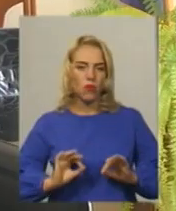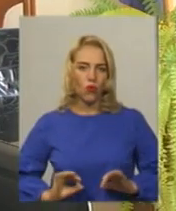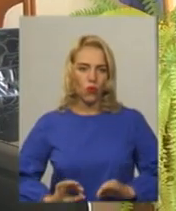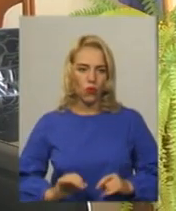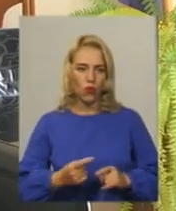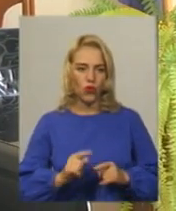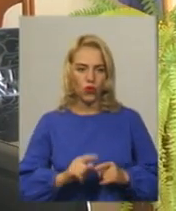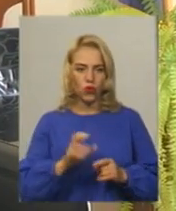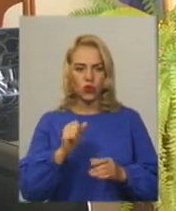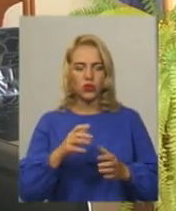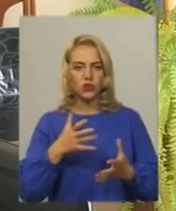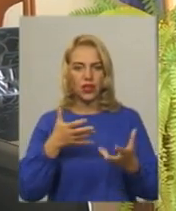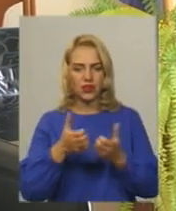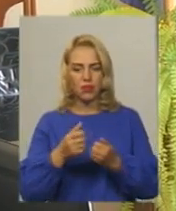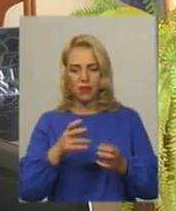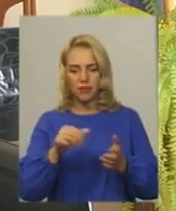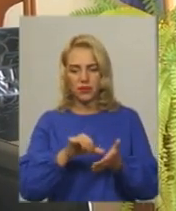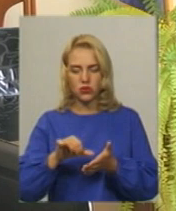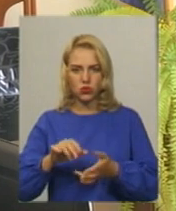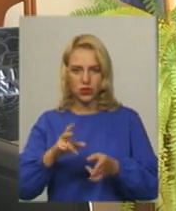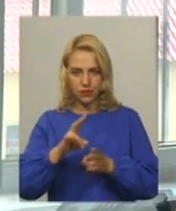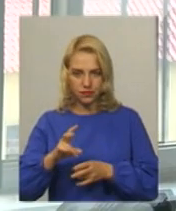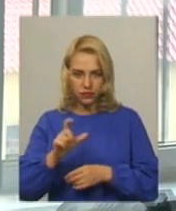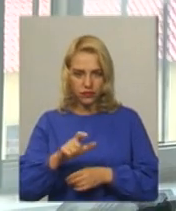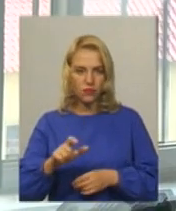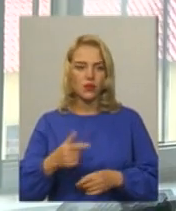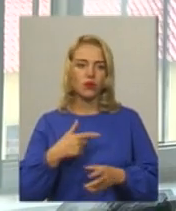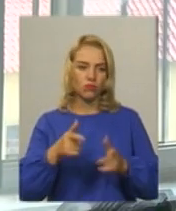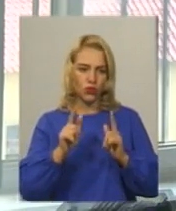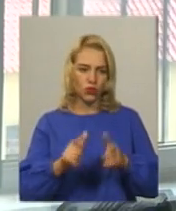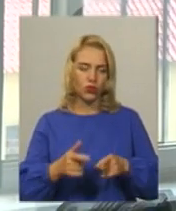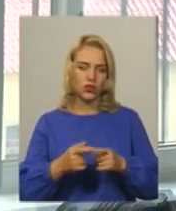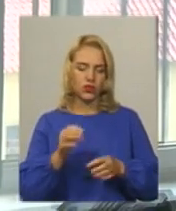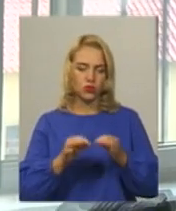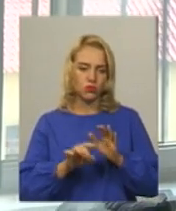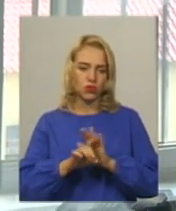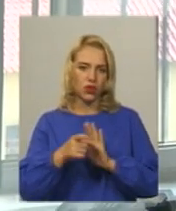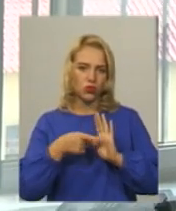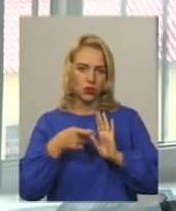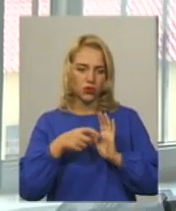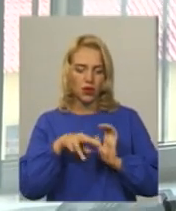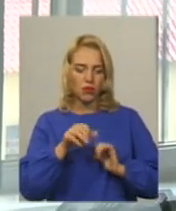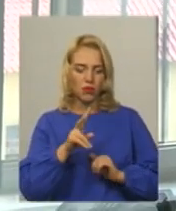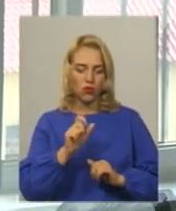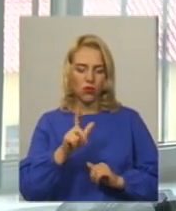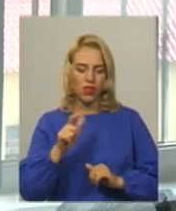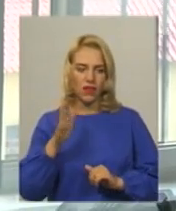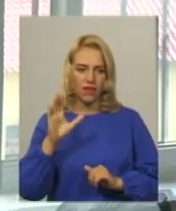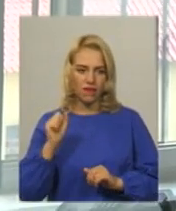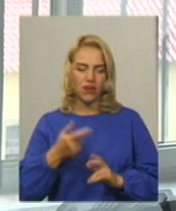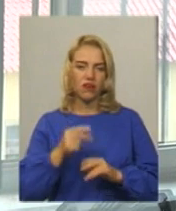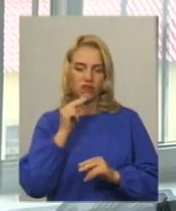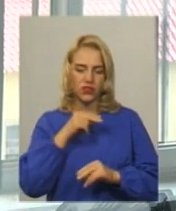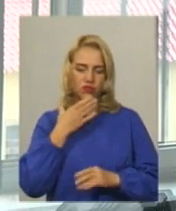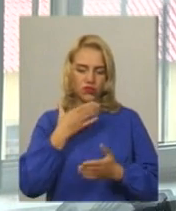травмованих у ДТП з клопотанням адвоката підозрюваного погодились Суд розпочав допит Романа Миколаєва Екс-чиновник знову визнав свою